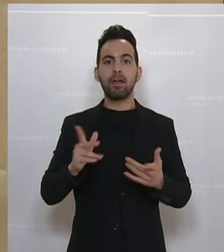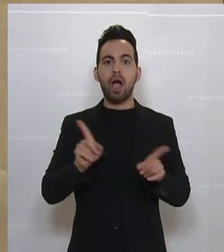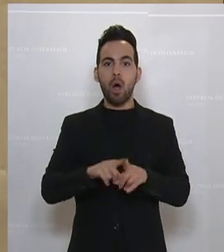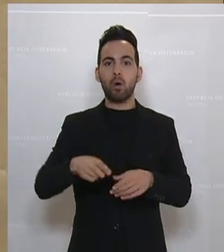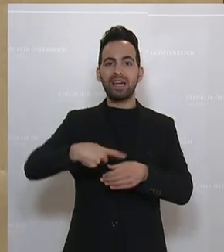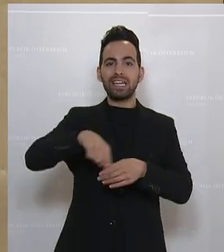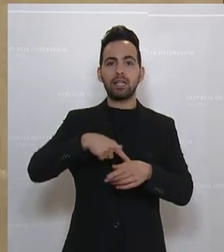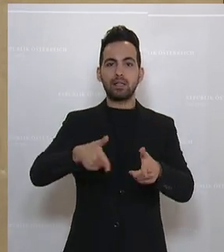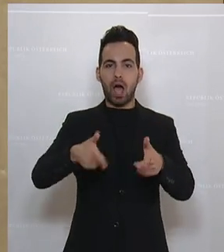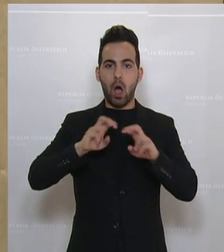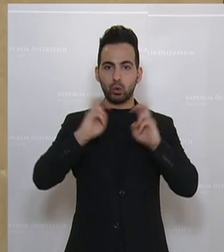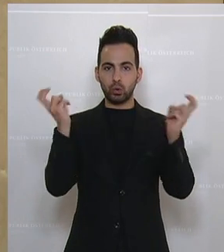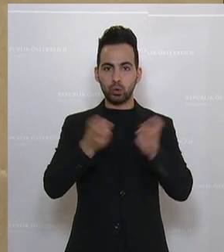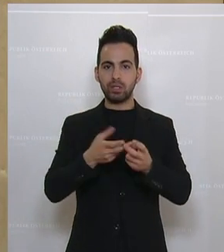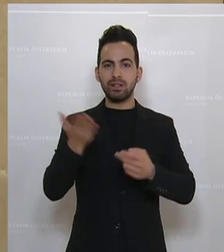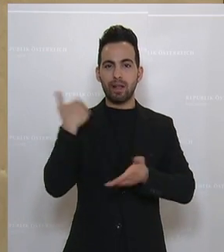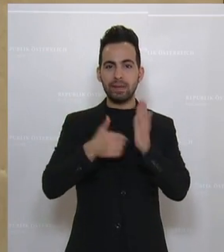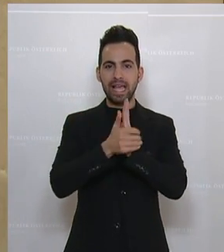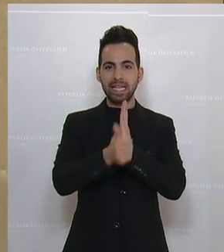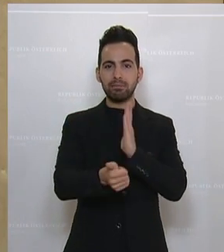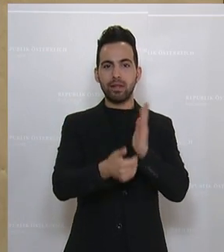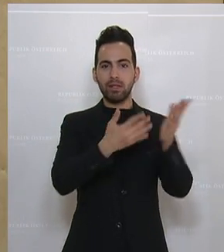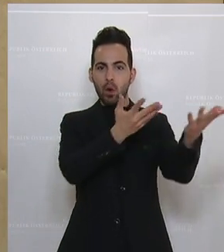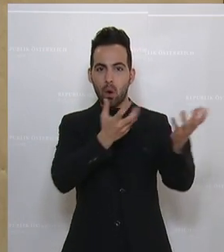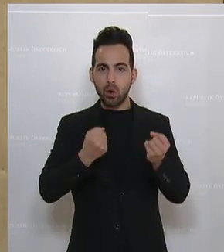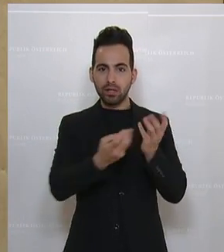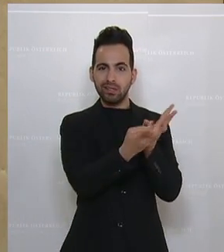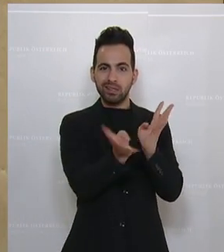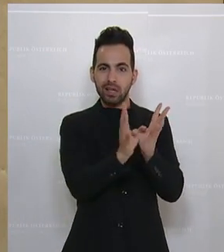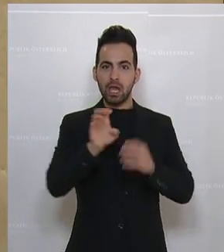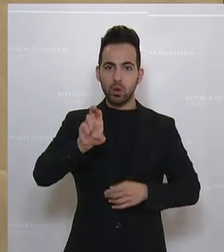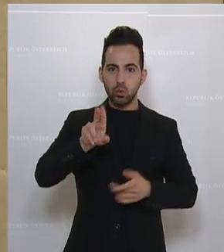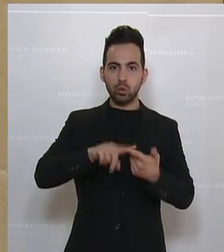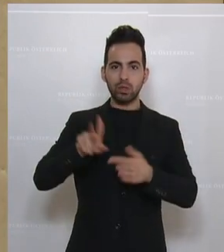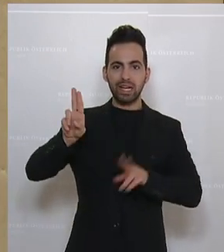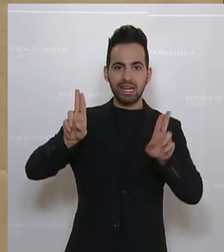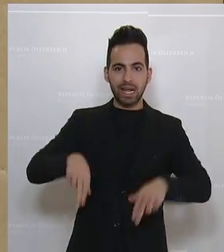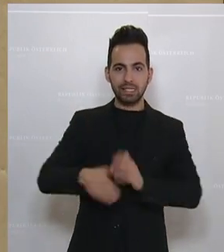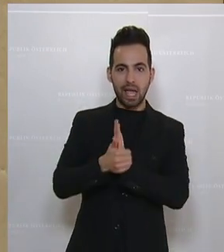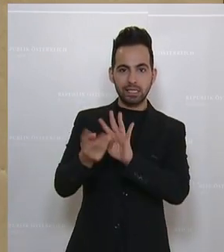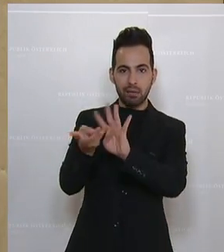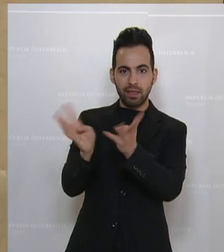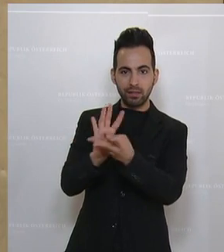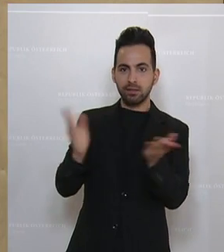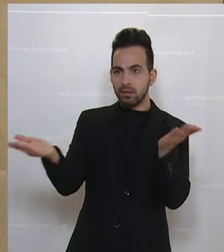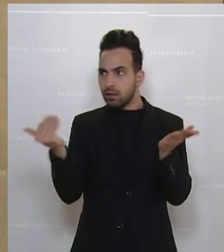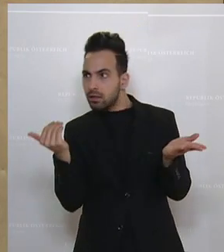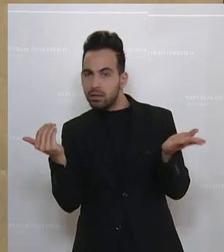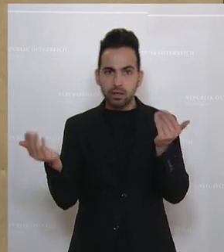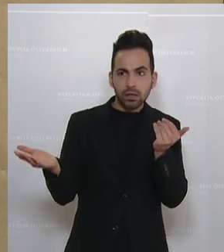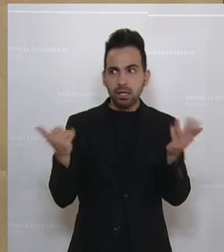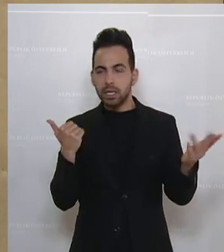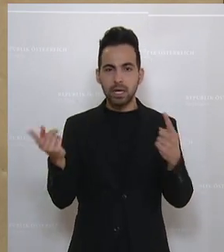im Innenausschuss auch die Experten, die wir dazu gehört haben, die EU-Experten, aber auch die Rechtsexperten eindrucksvoll dargelegt,